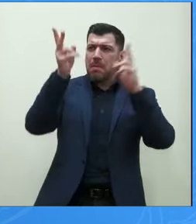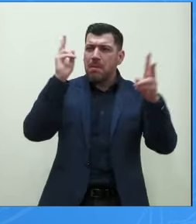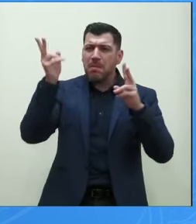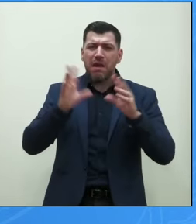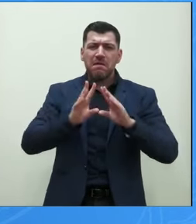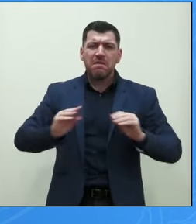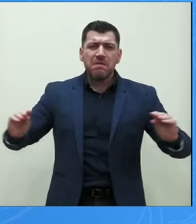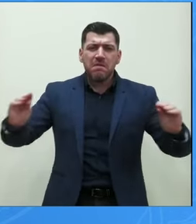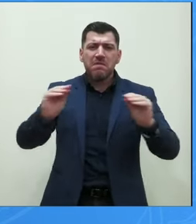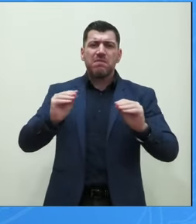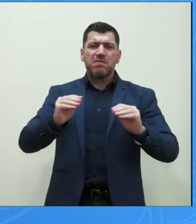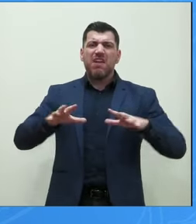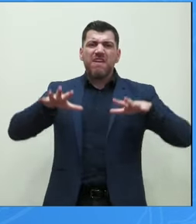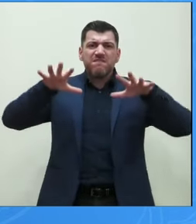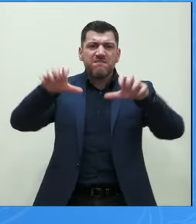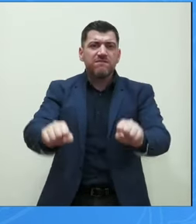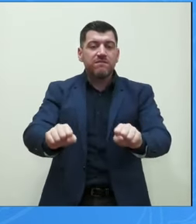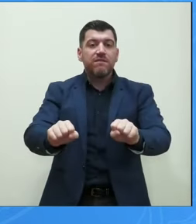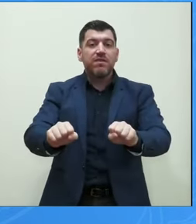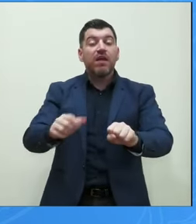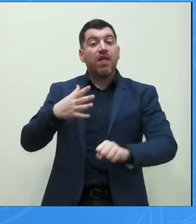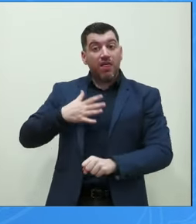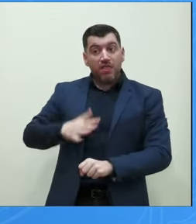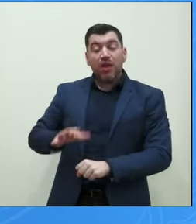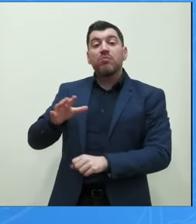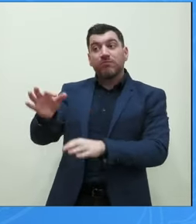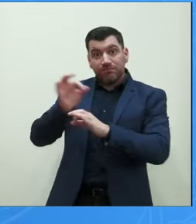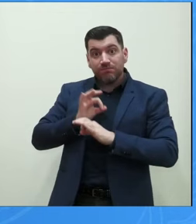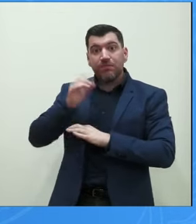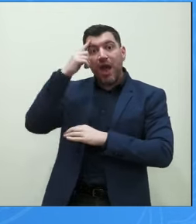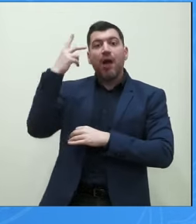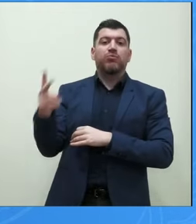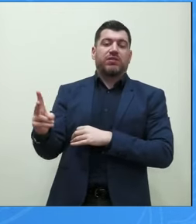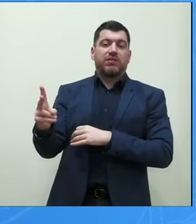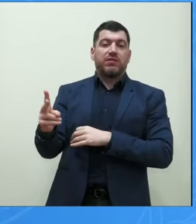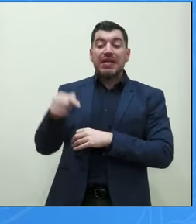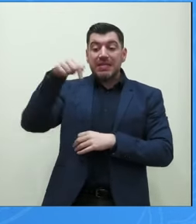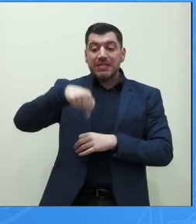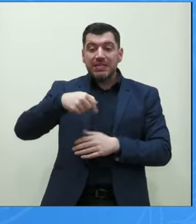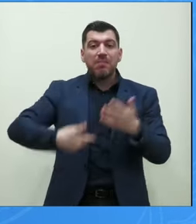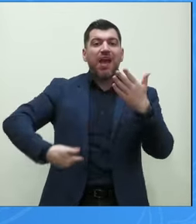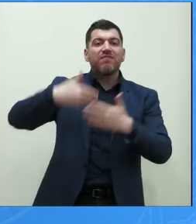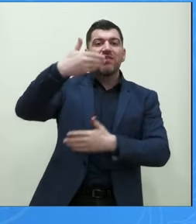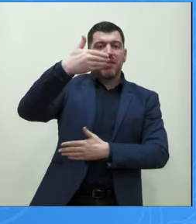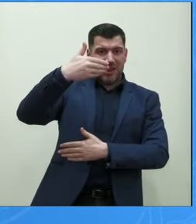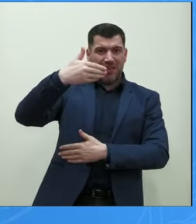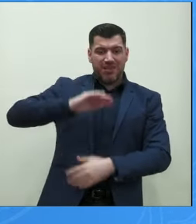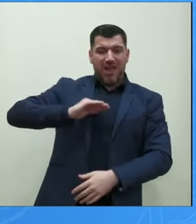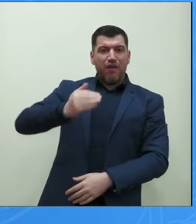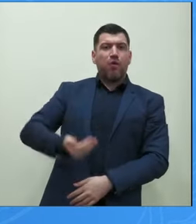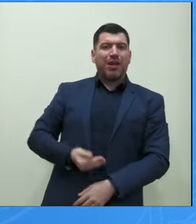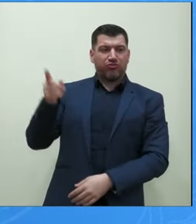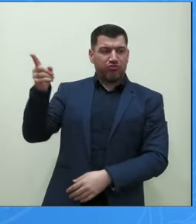αυταρχισμού σήμερα οι εφημερίδες των εφοπλιστών νέα καθημερινοί έχουν